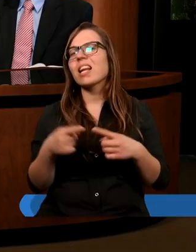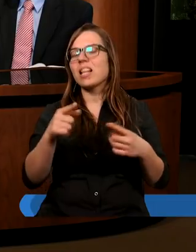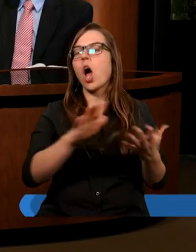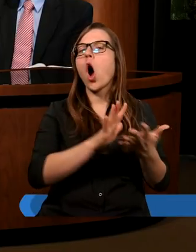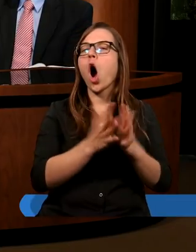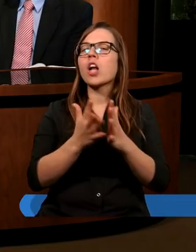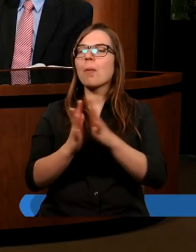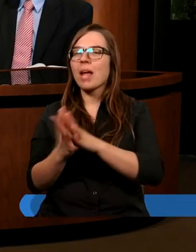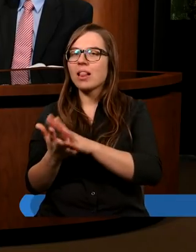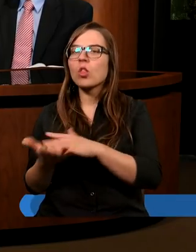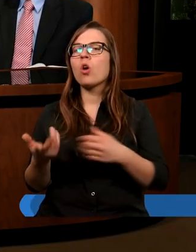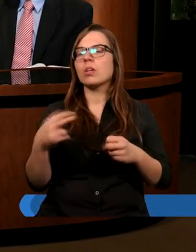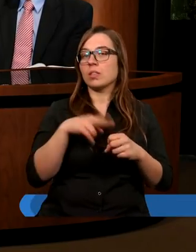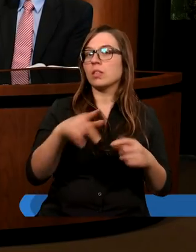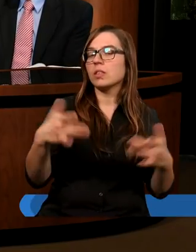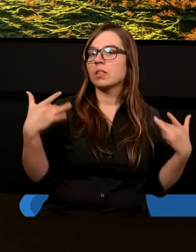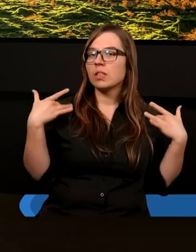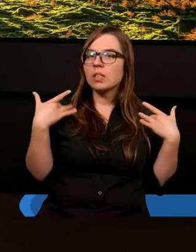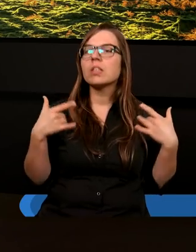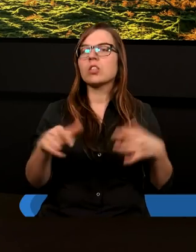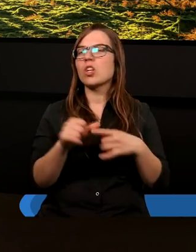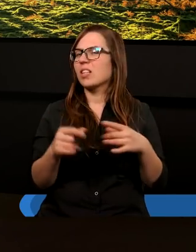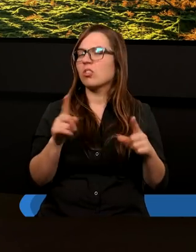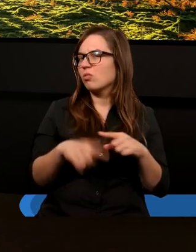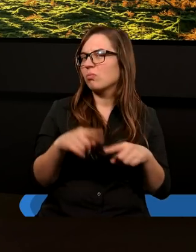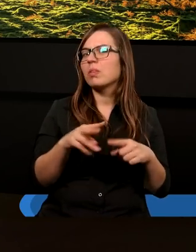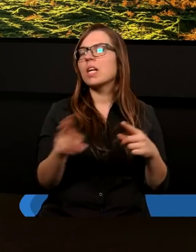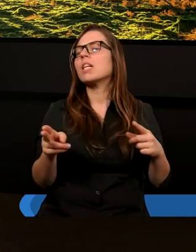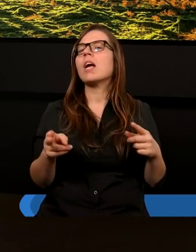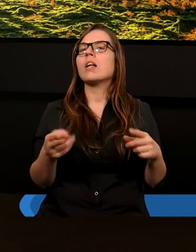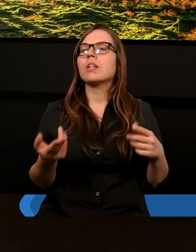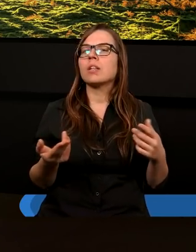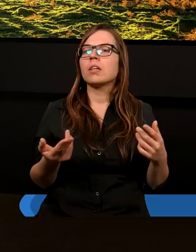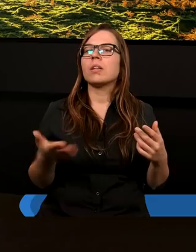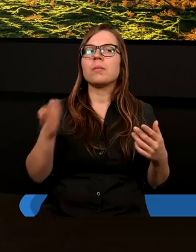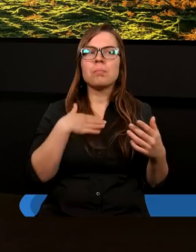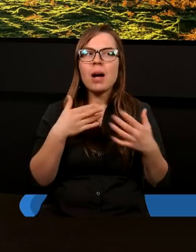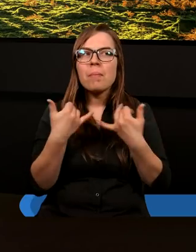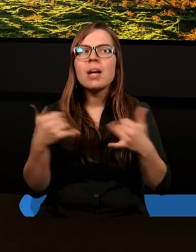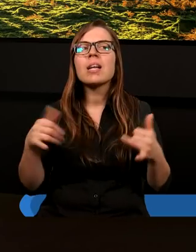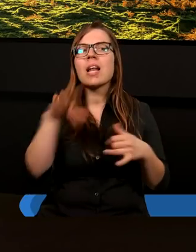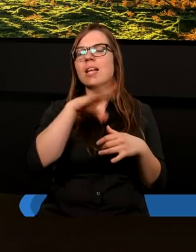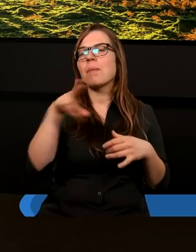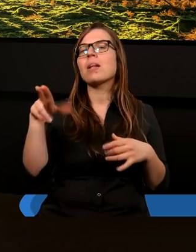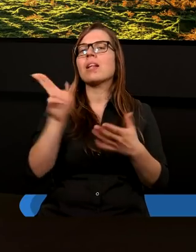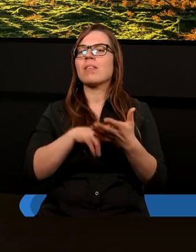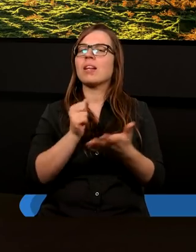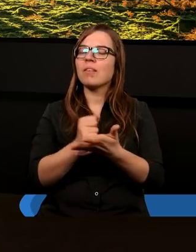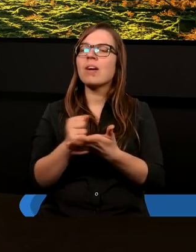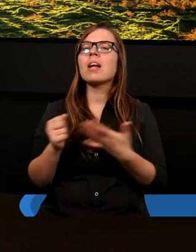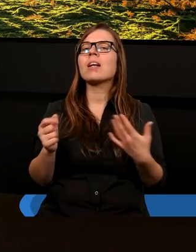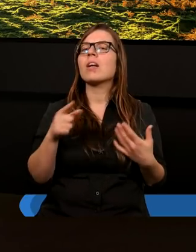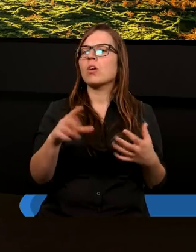odmienności, w której żyjemy, bo to jest normalne, że jesteśmy inni, że mamy inne zapatrywania na niektóre kwestie, chociaż